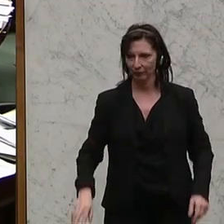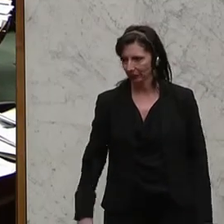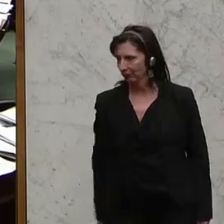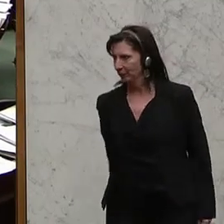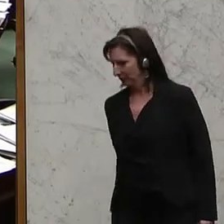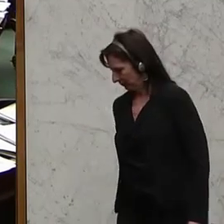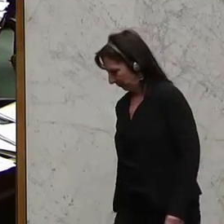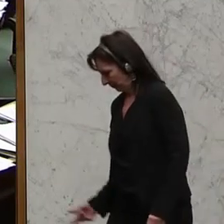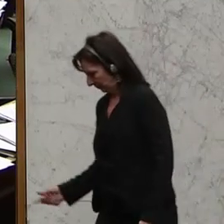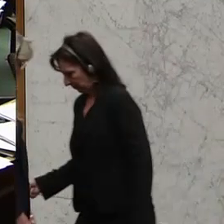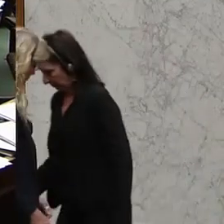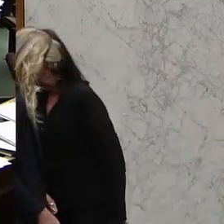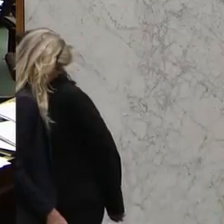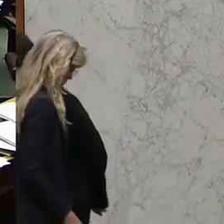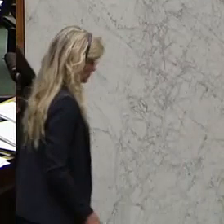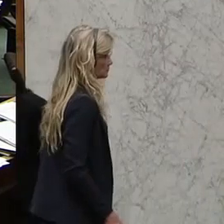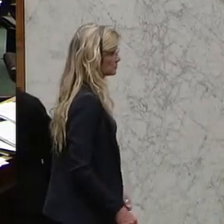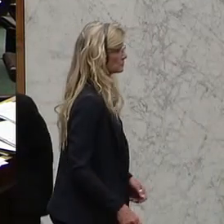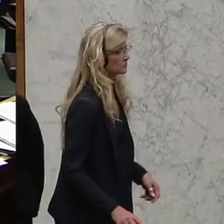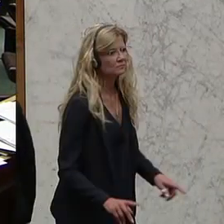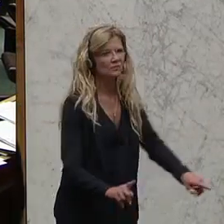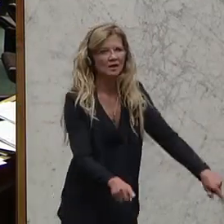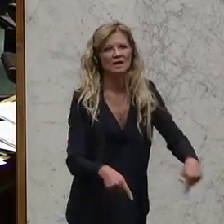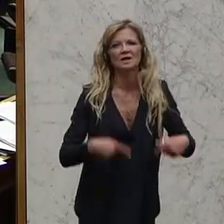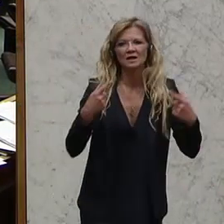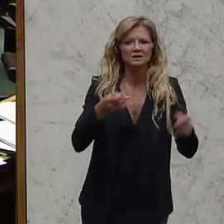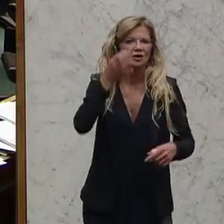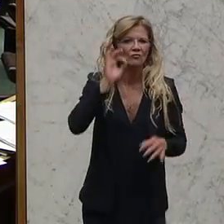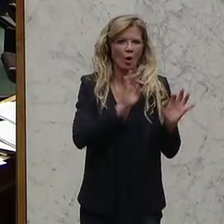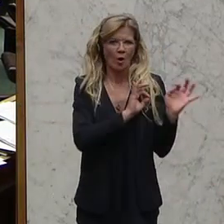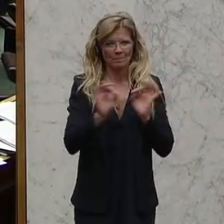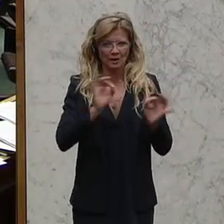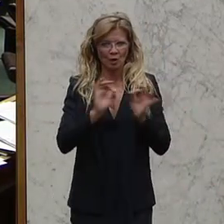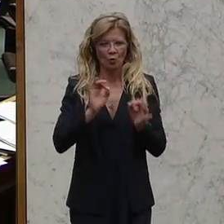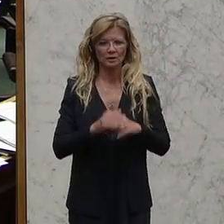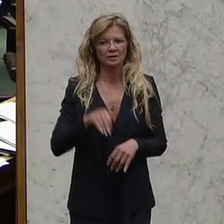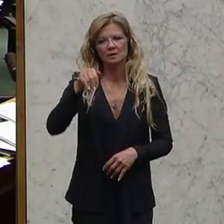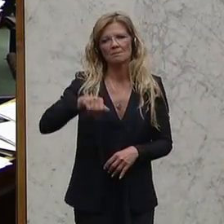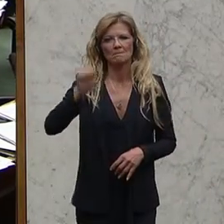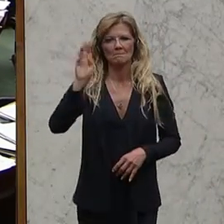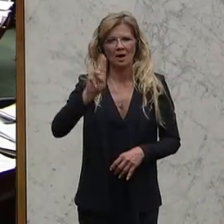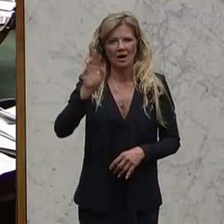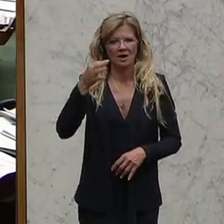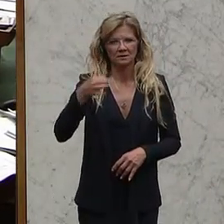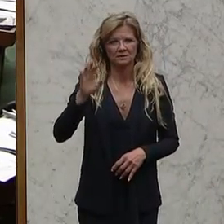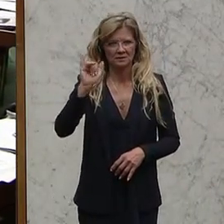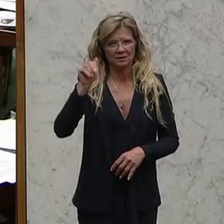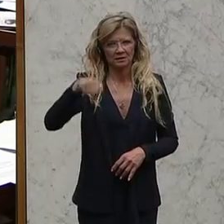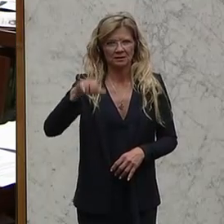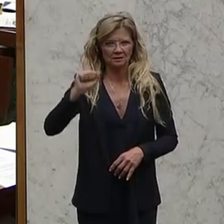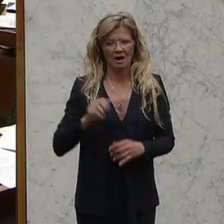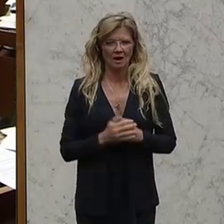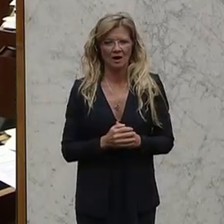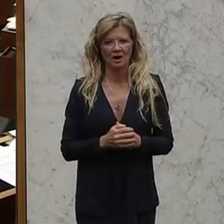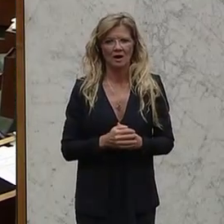Werner Kogler, Finanzensprecher der Grünen, sagt, nur die Sozialabgaben, nicht aber das Steuersystem, wirke umverteilend. Diskrepanzen in Einkommensunterschieden,